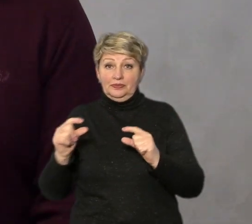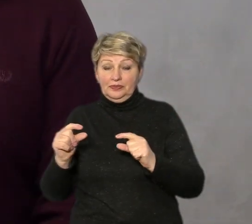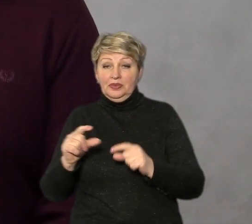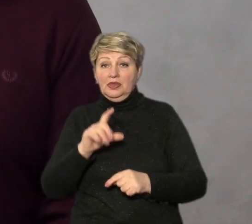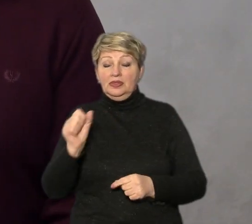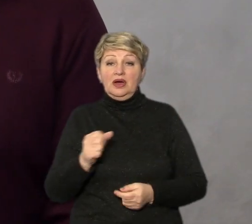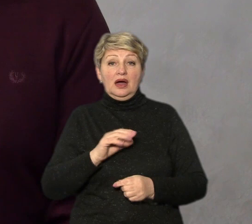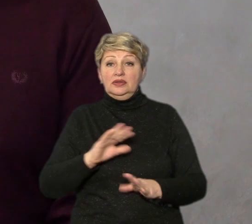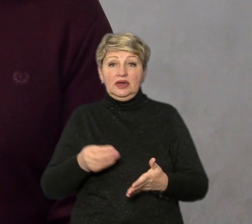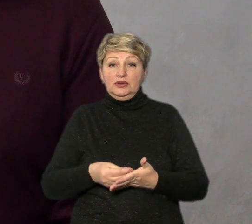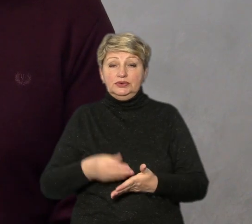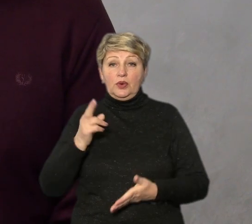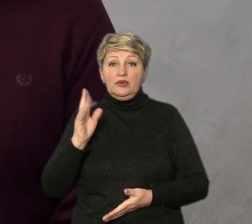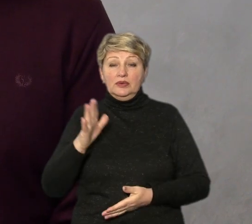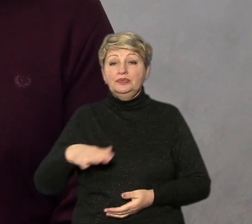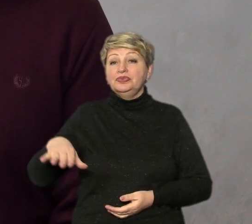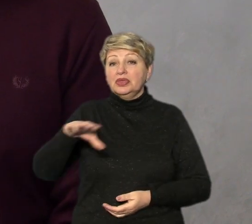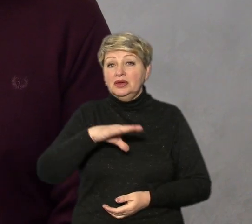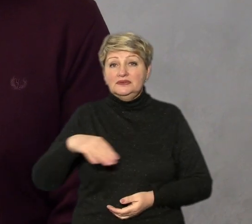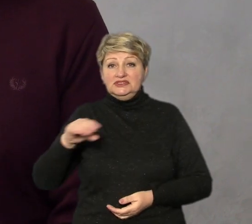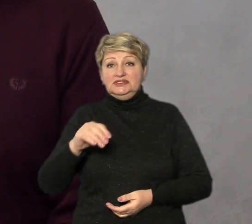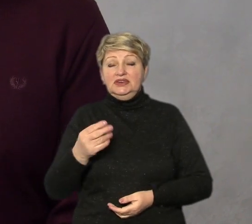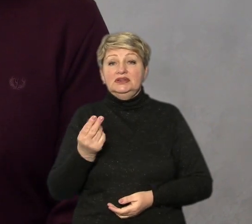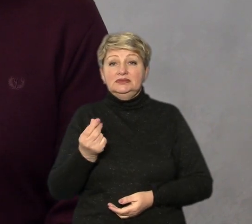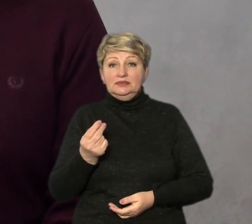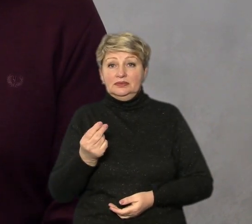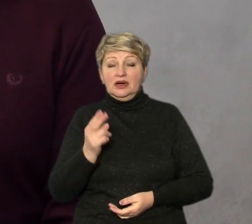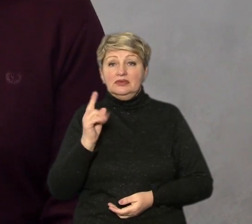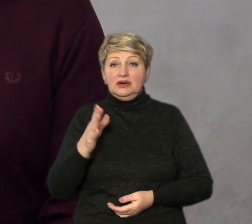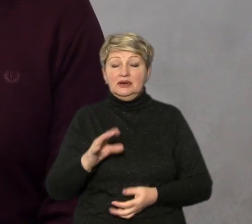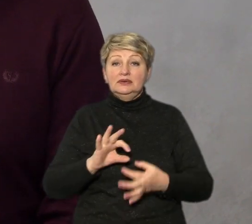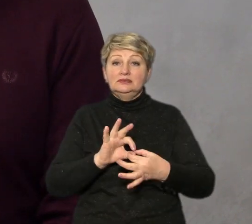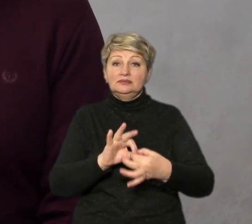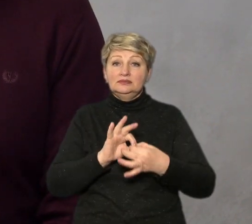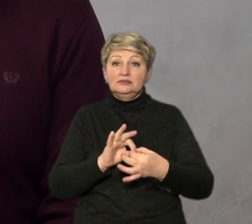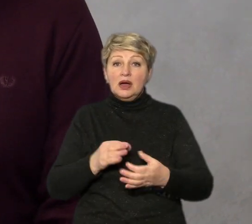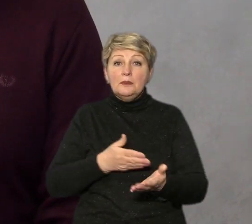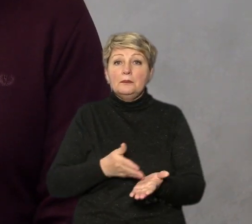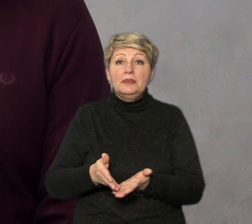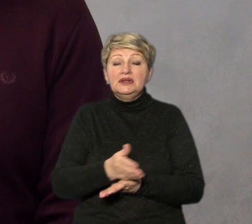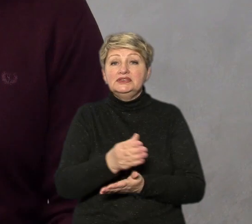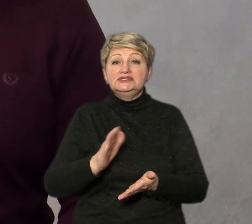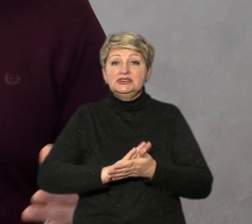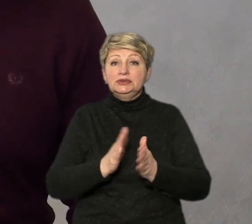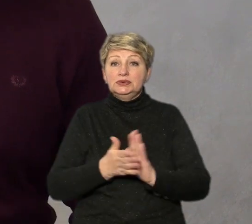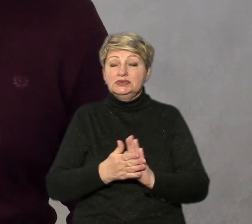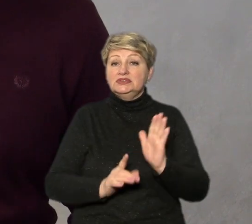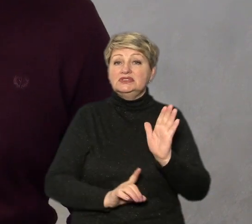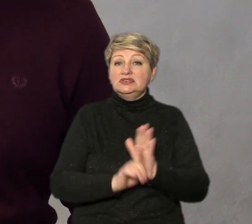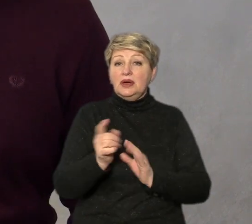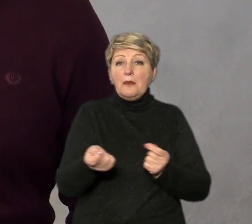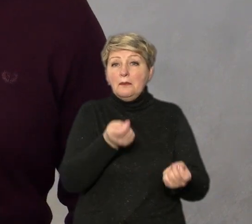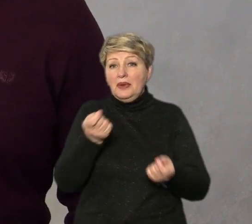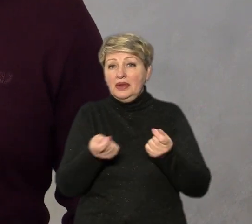квартири. Всі рухи цін на квартири залежать від політичної ситуації. Починаючи від дрібних